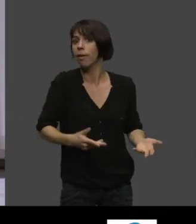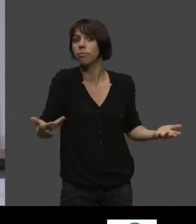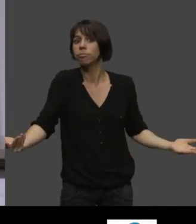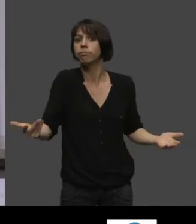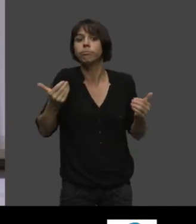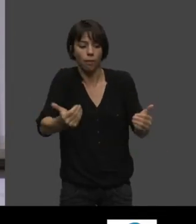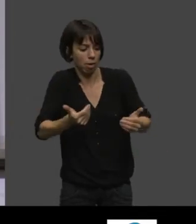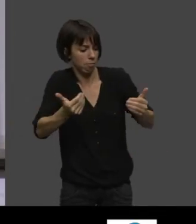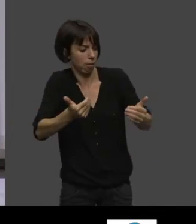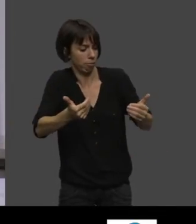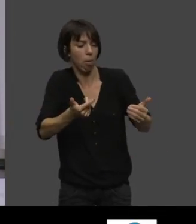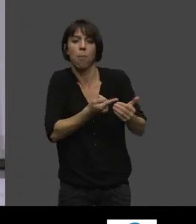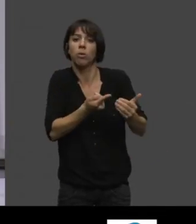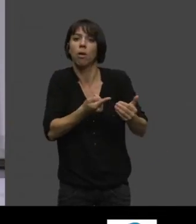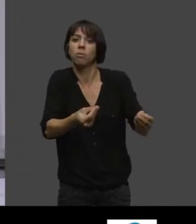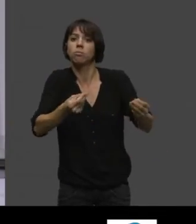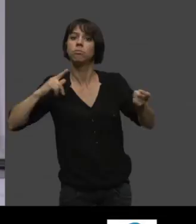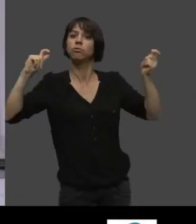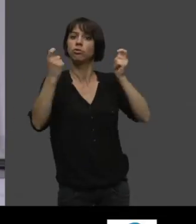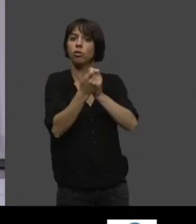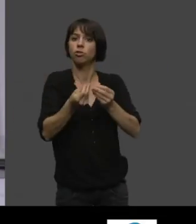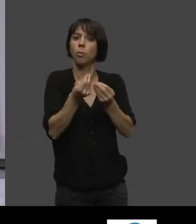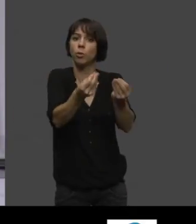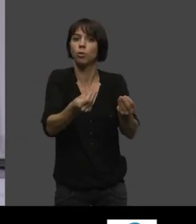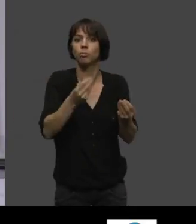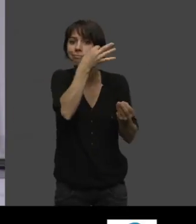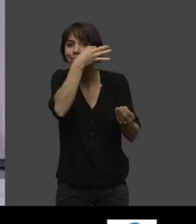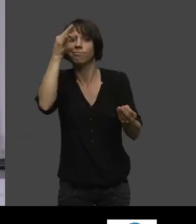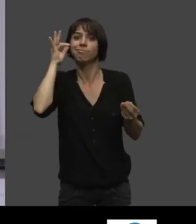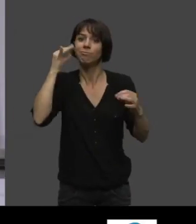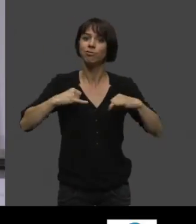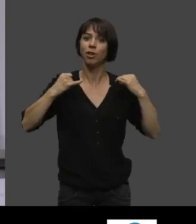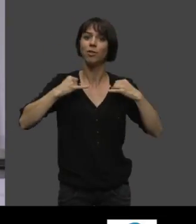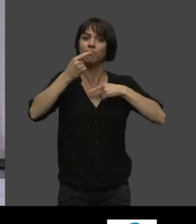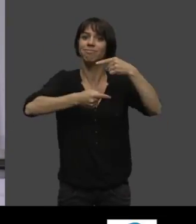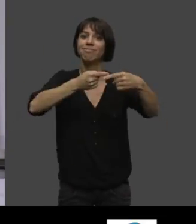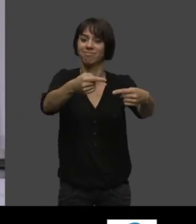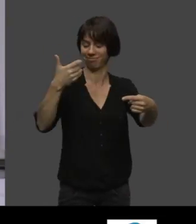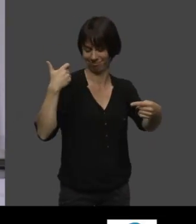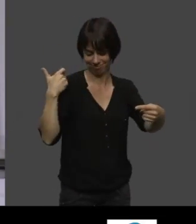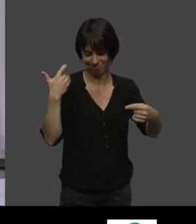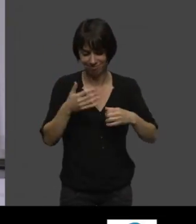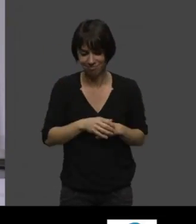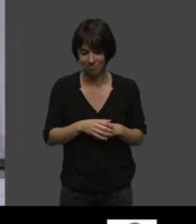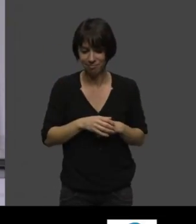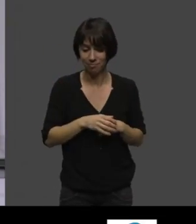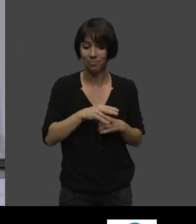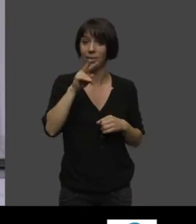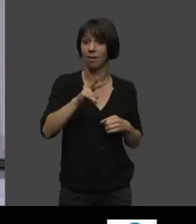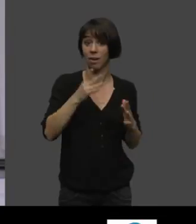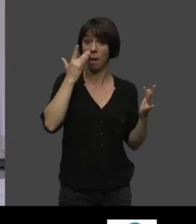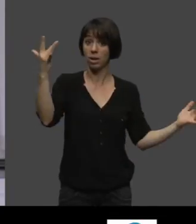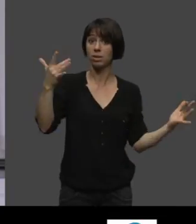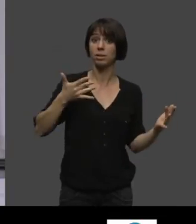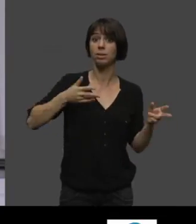Cette jeunesse à cette cuisine, on lui a donné tout au cours de ces années jusqu'à maintenant.